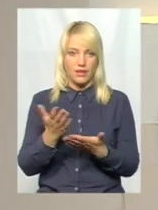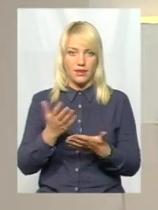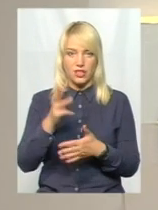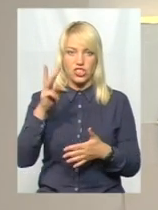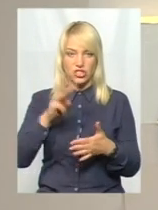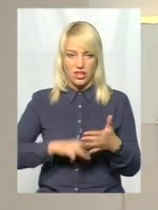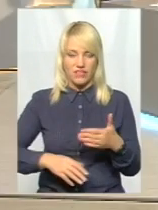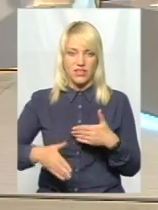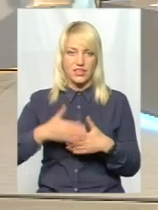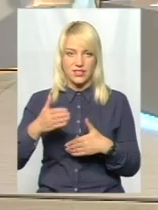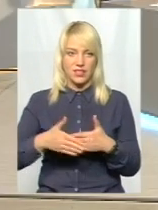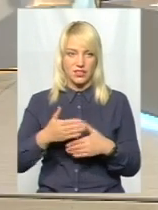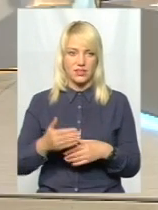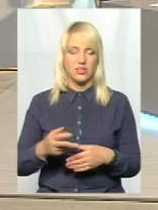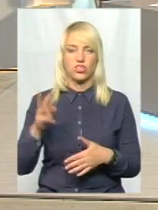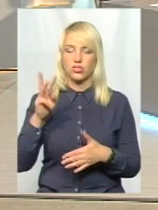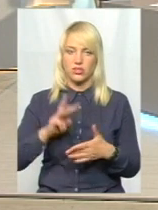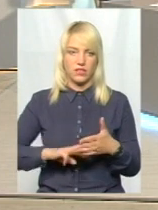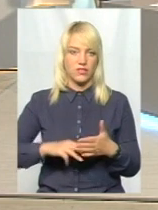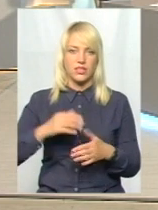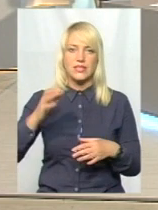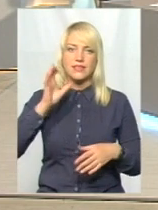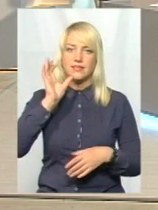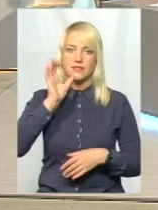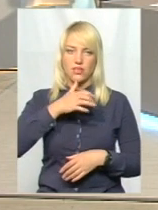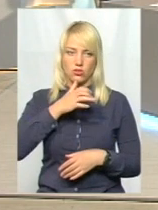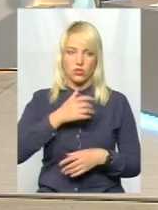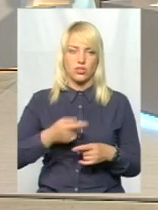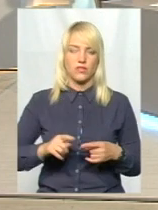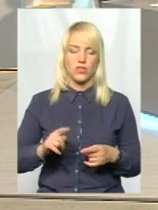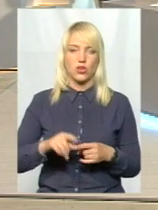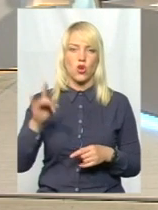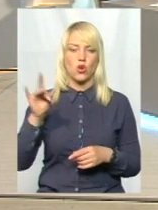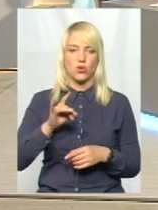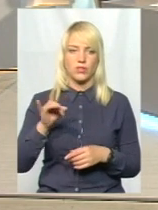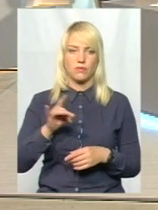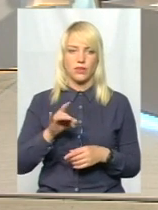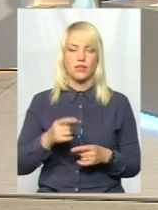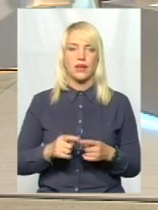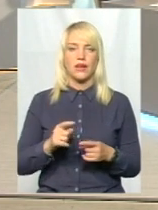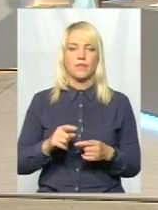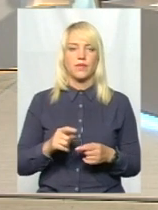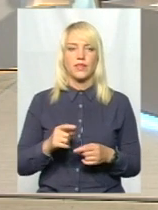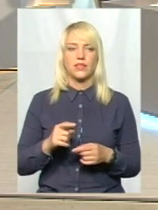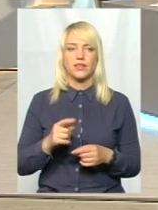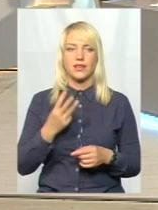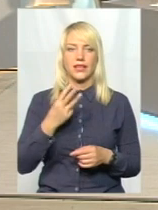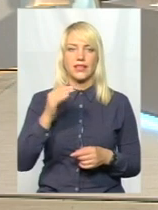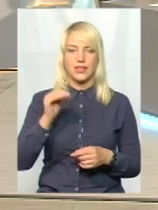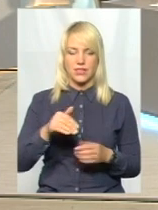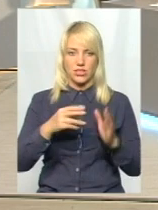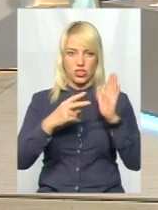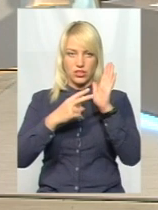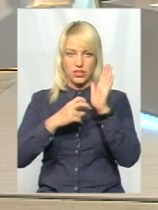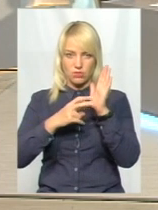є? Штрафні санкції досить серйозні. Вони вимірюються в мінімальних заробітних платах, це 3 723